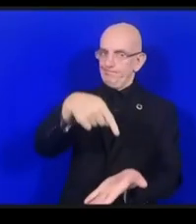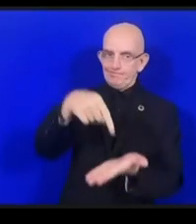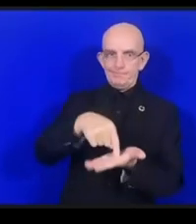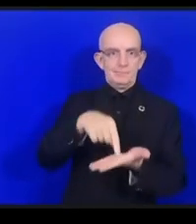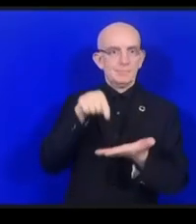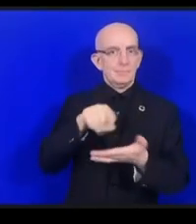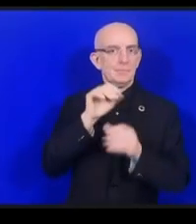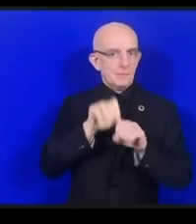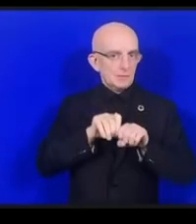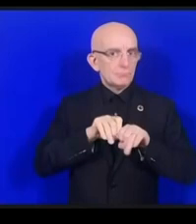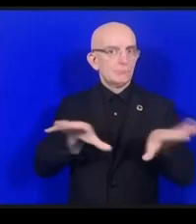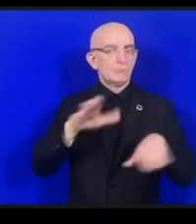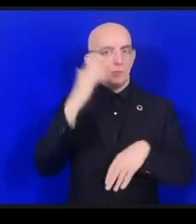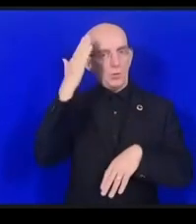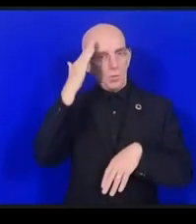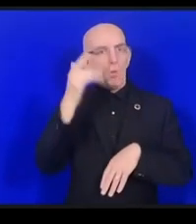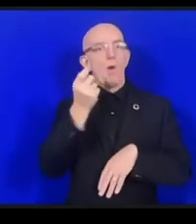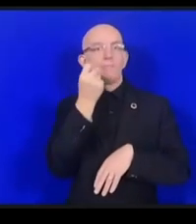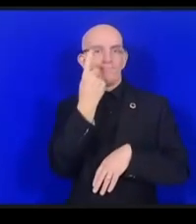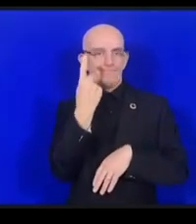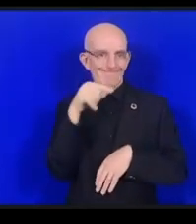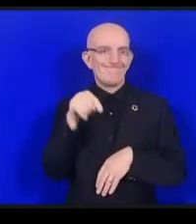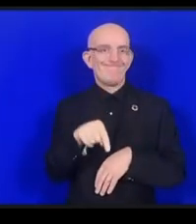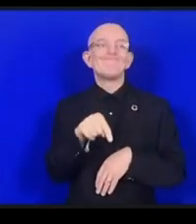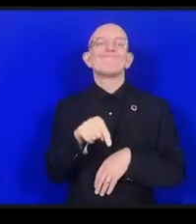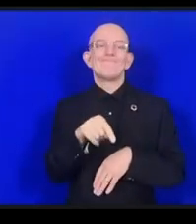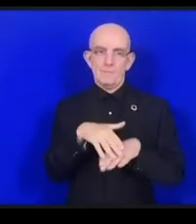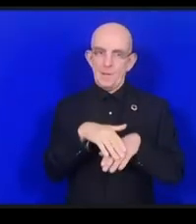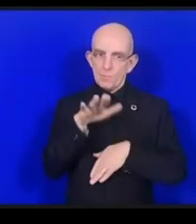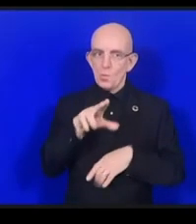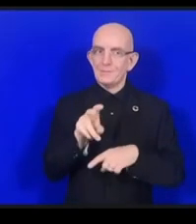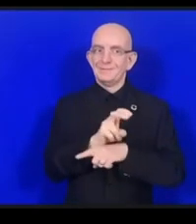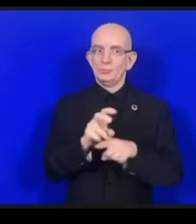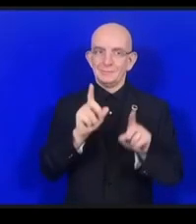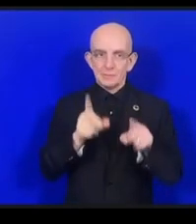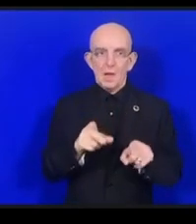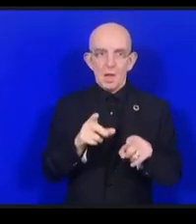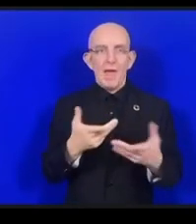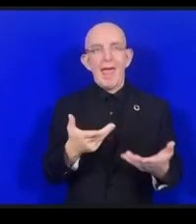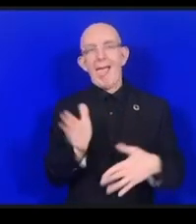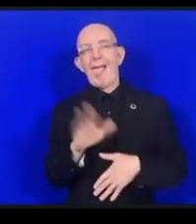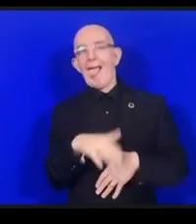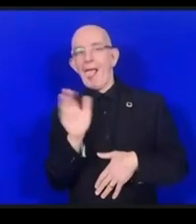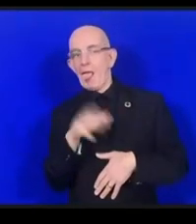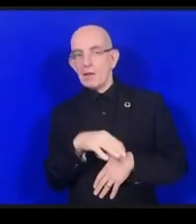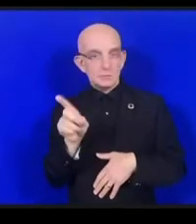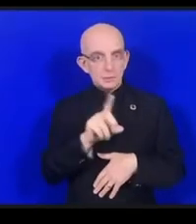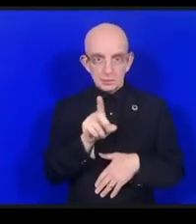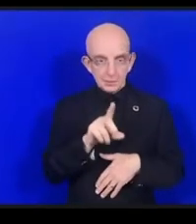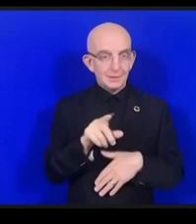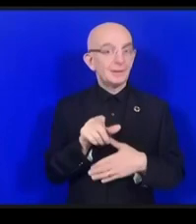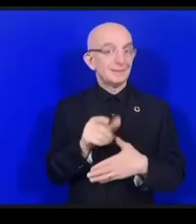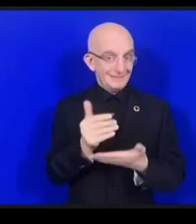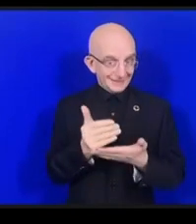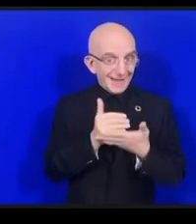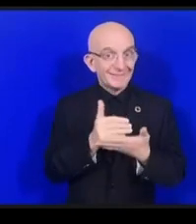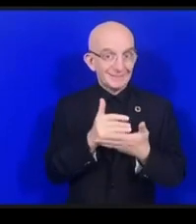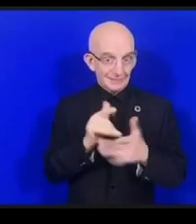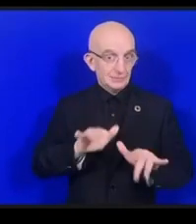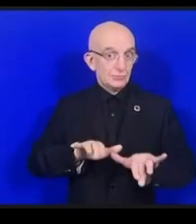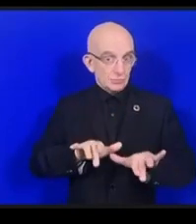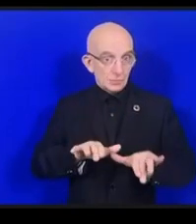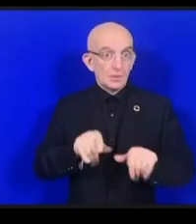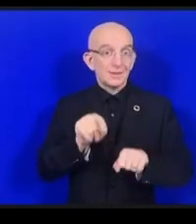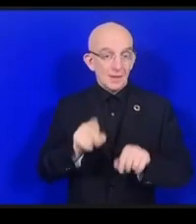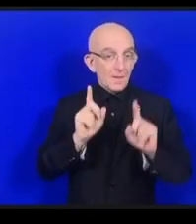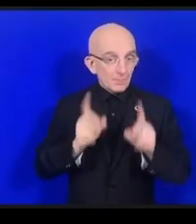これは当然持続可能な問題つまりジェンダーとかレジリエンスそして堅牢でセキ